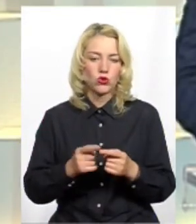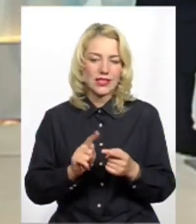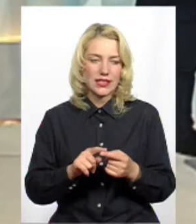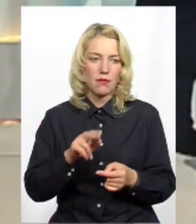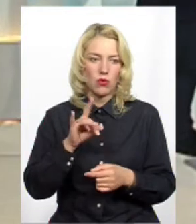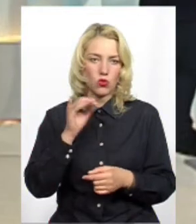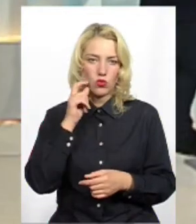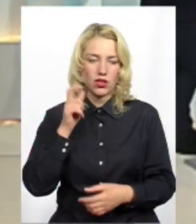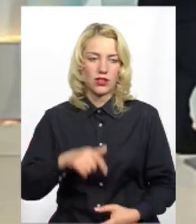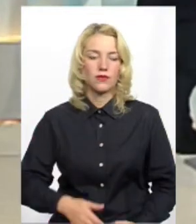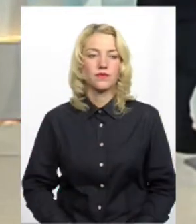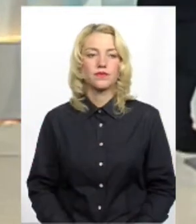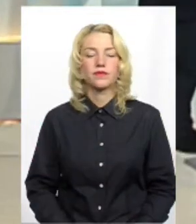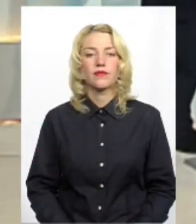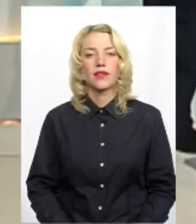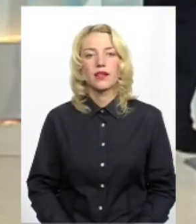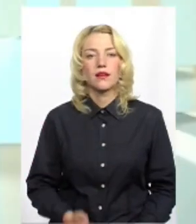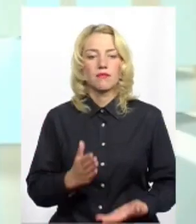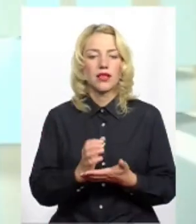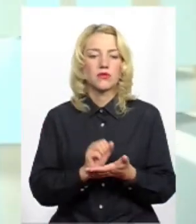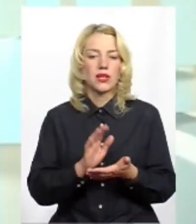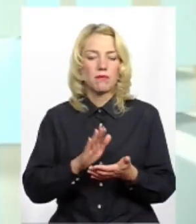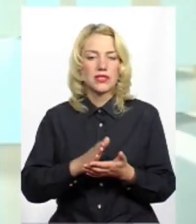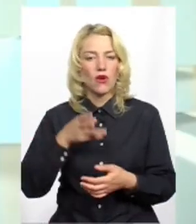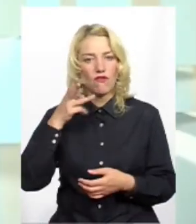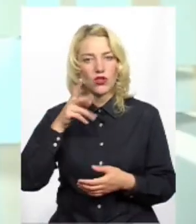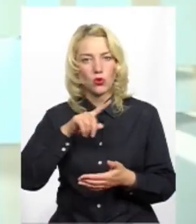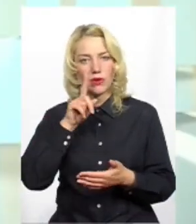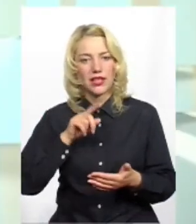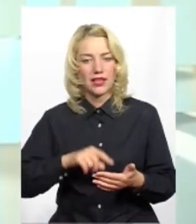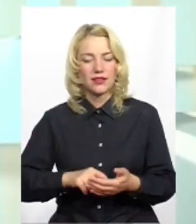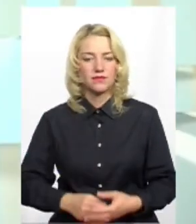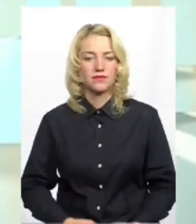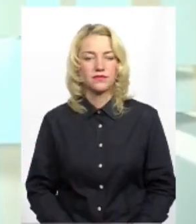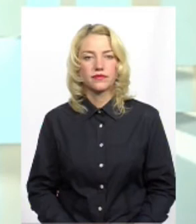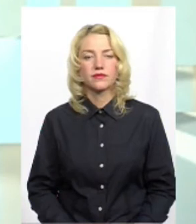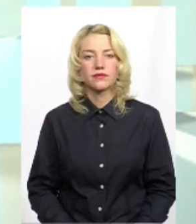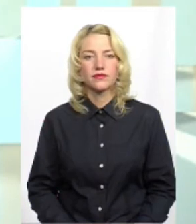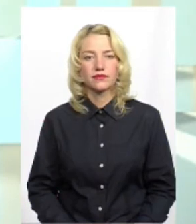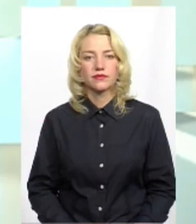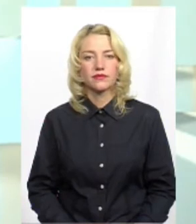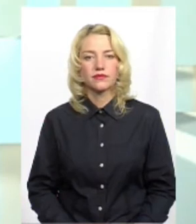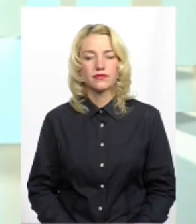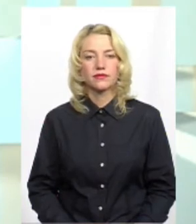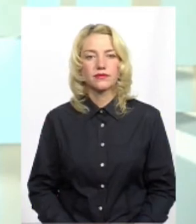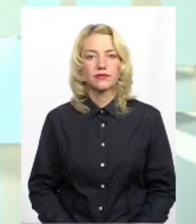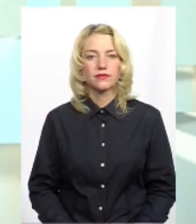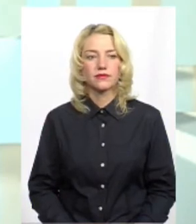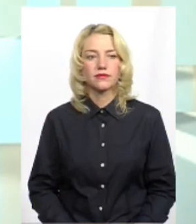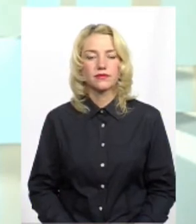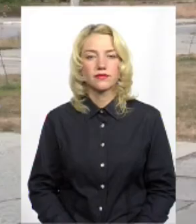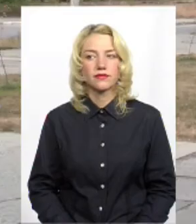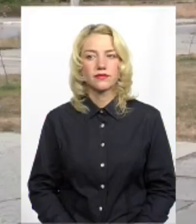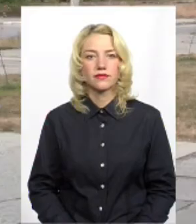країни. Все, почули ваші відповіді, маємо записані відеозапитання від жителів округу по хвилині. Будете мати для відповідей. Прошу, перше.